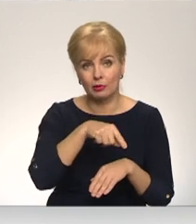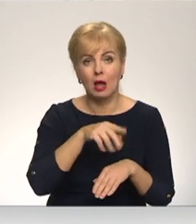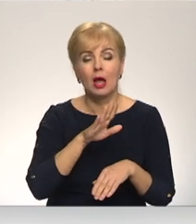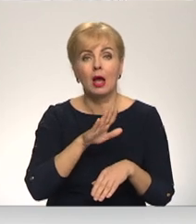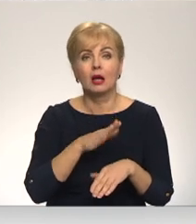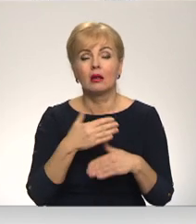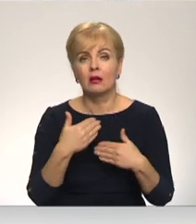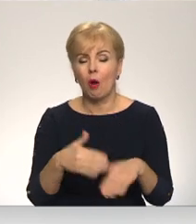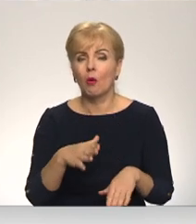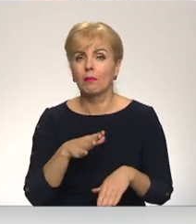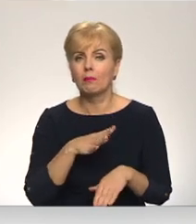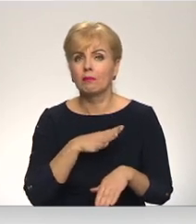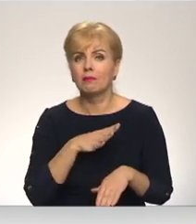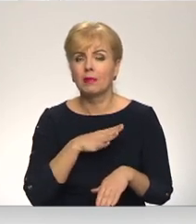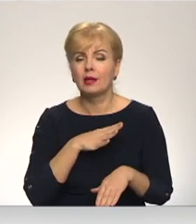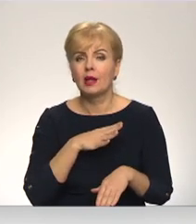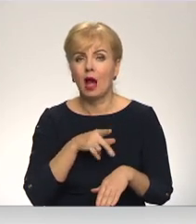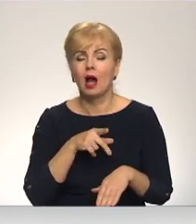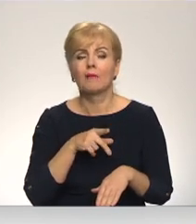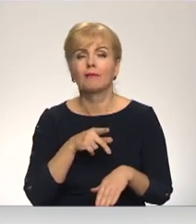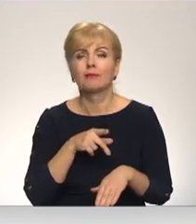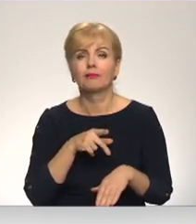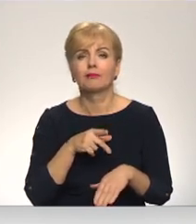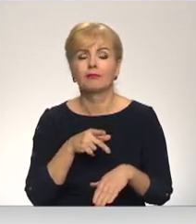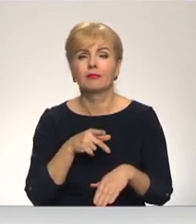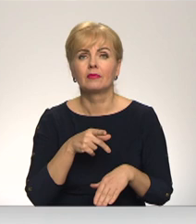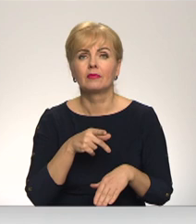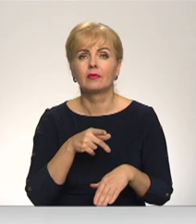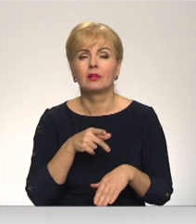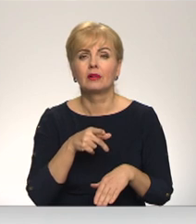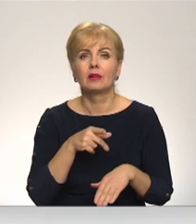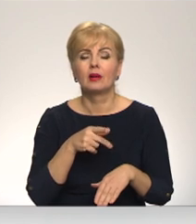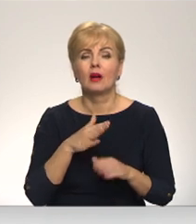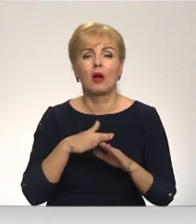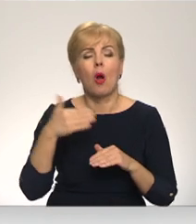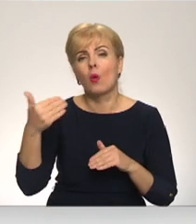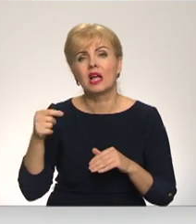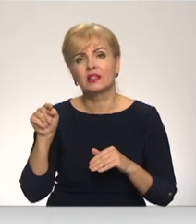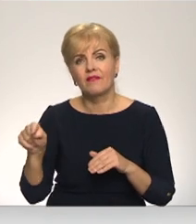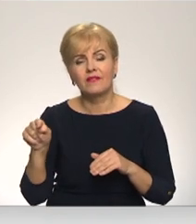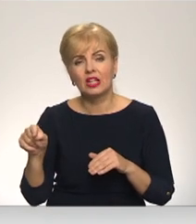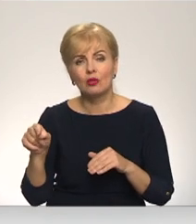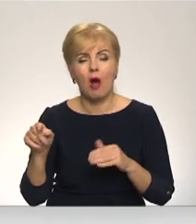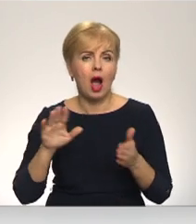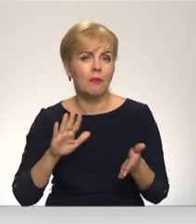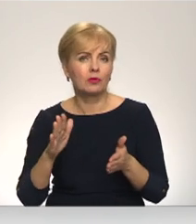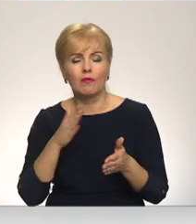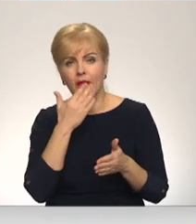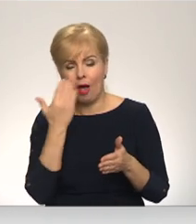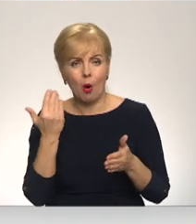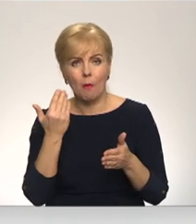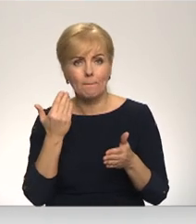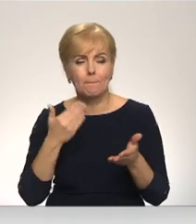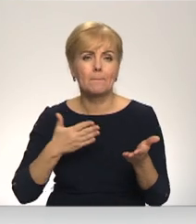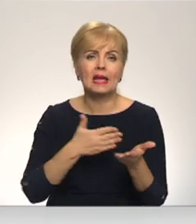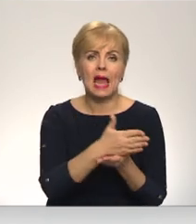bija tāds, kāds noteikti atkalizējās viņu pusē, un valits nolika var nevajag pieeja tādi